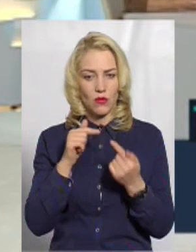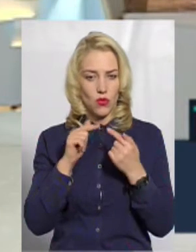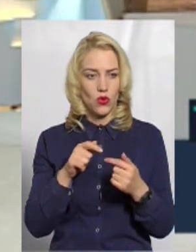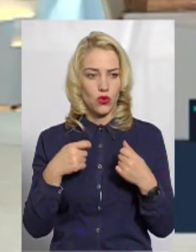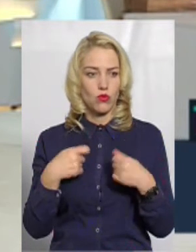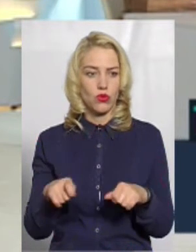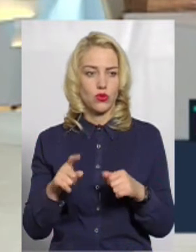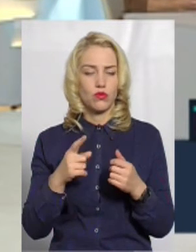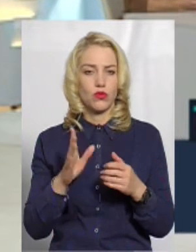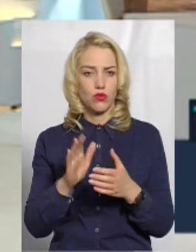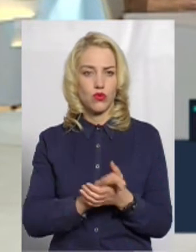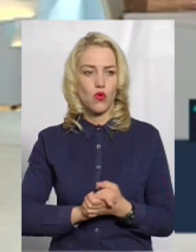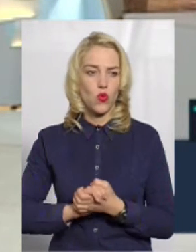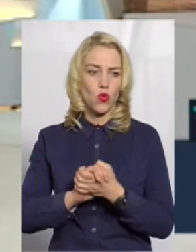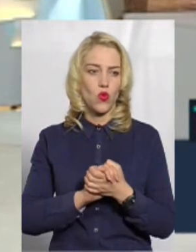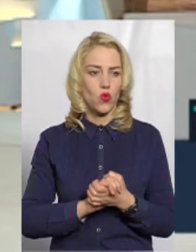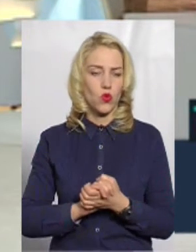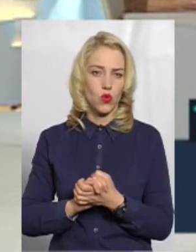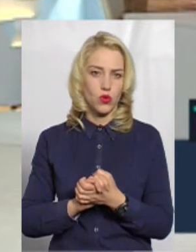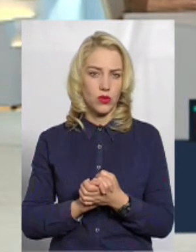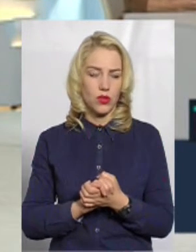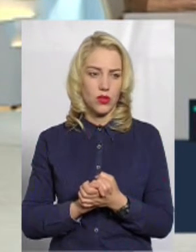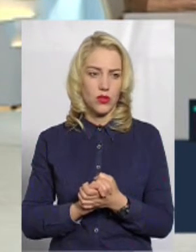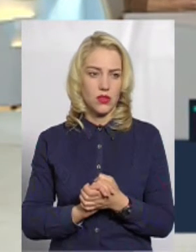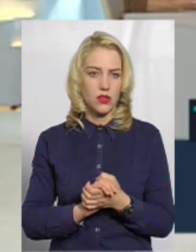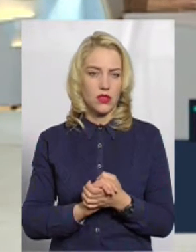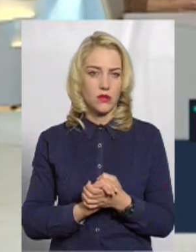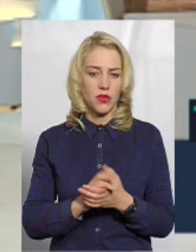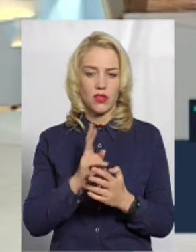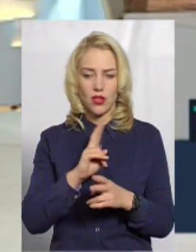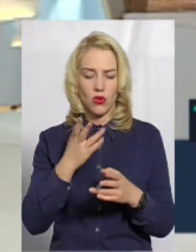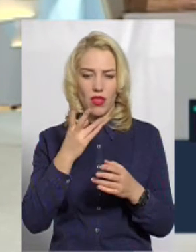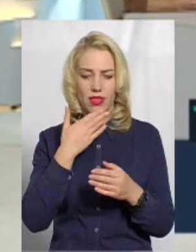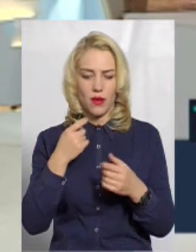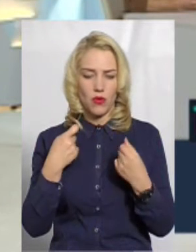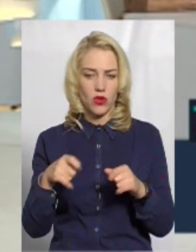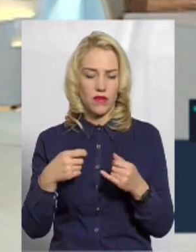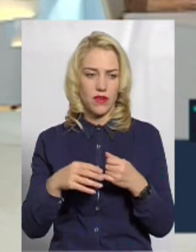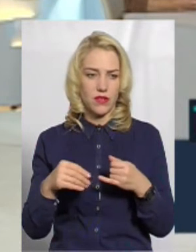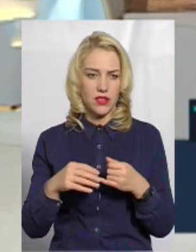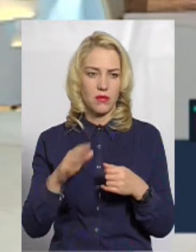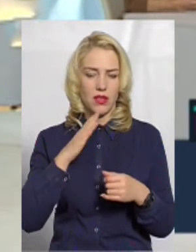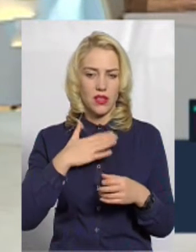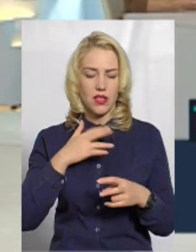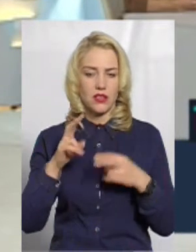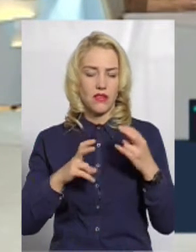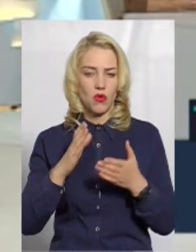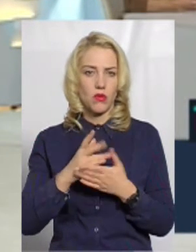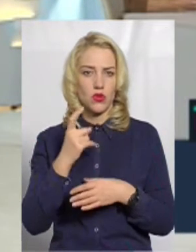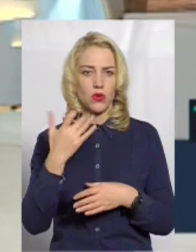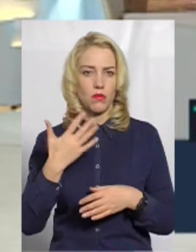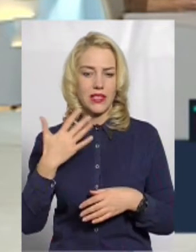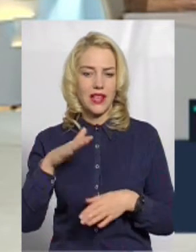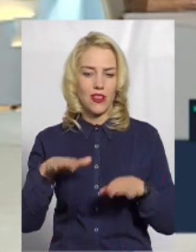буде кологоспи, через кологоспах. Ніхто нічого не продавав, мені ще не добре. Маслозавод мав 150 тонн молока в літі